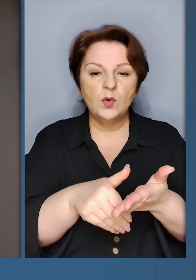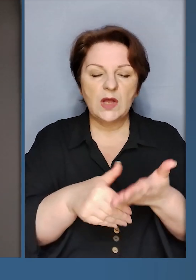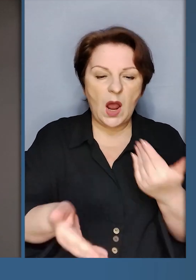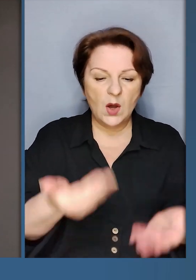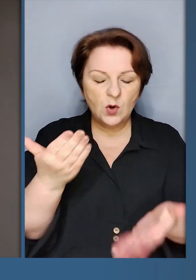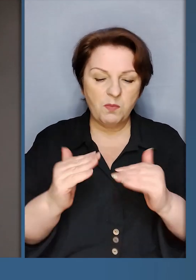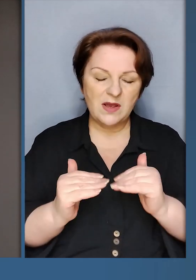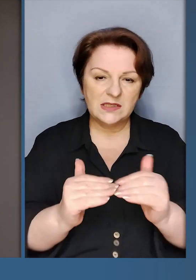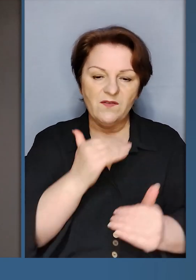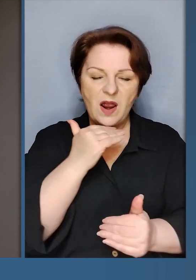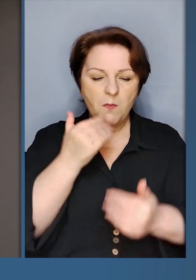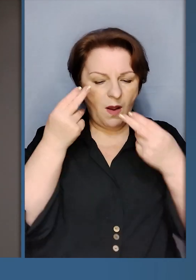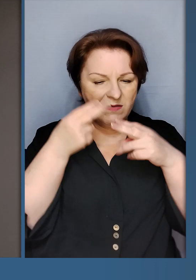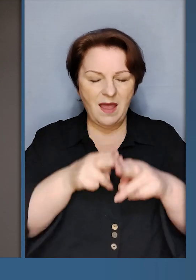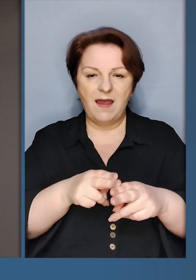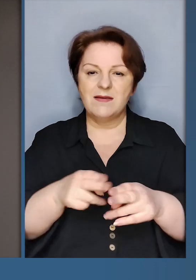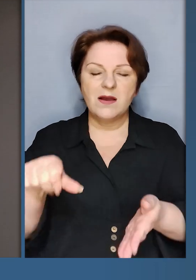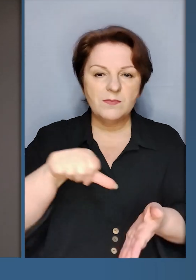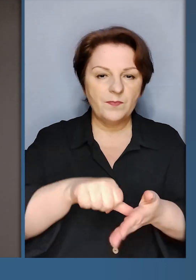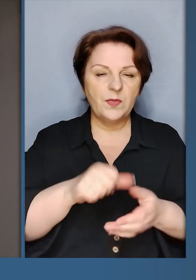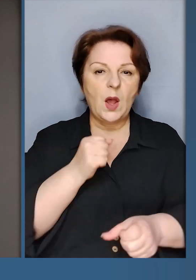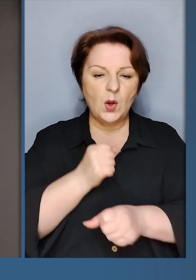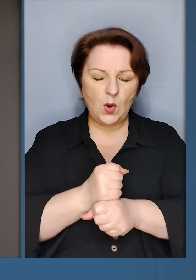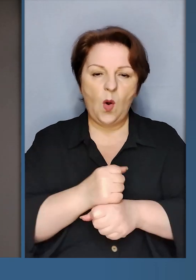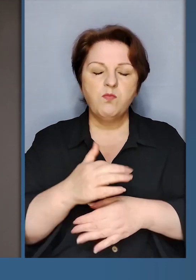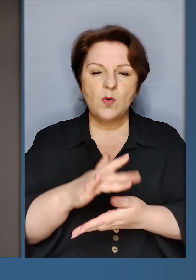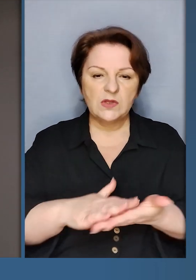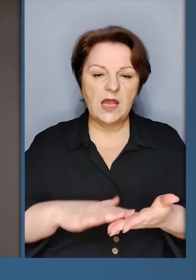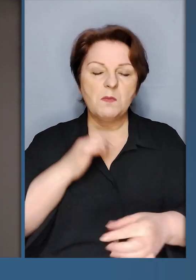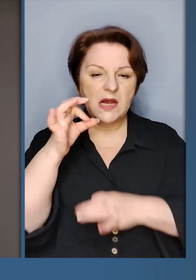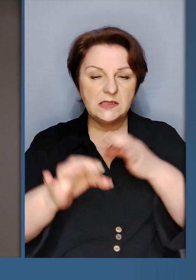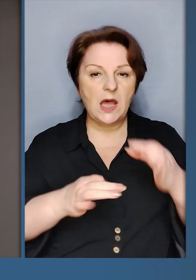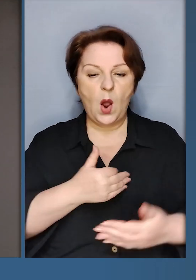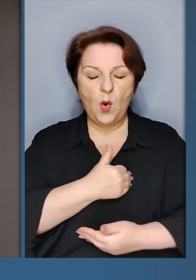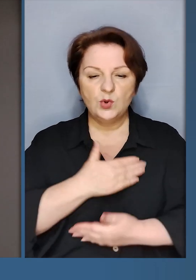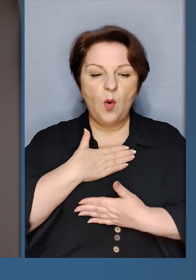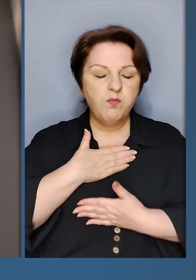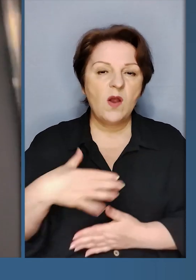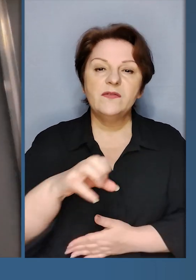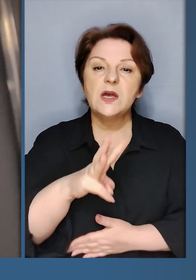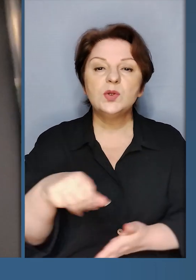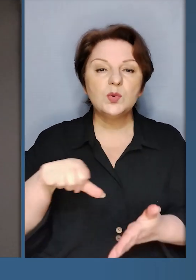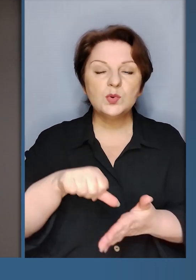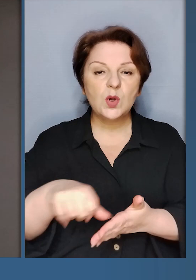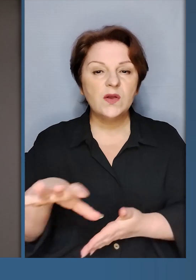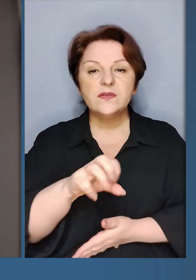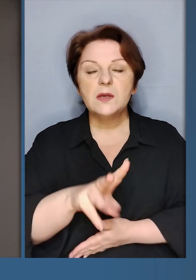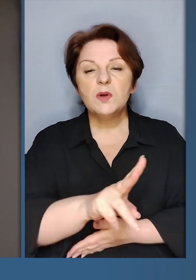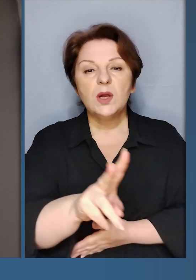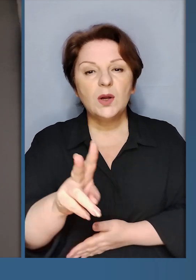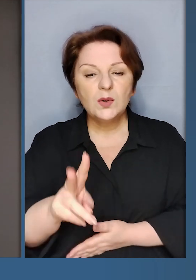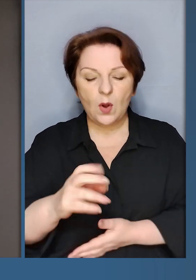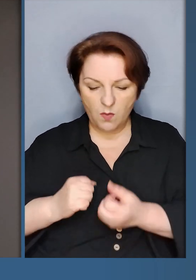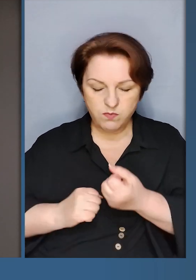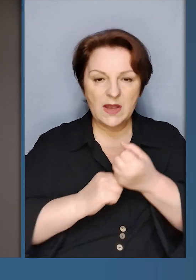допомозі, в розборі, завалі, багато техніки, робота триватиме цілодобово. Я хочу подякувати усім, хто задійний,